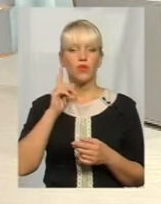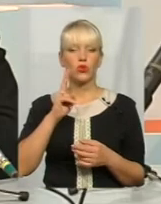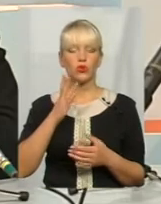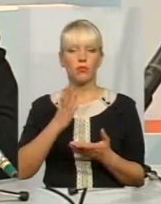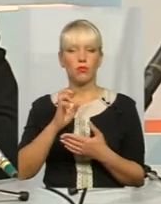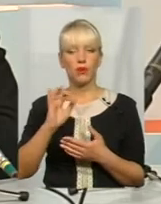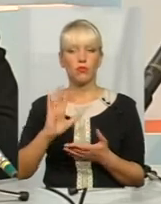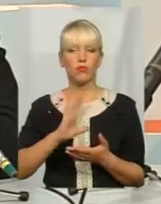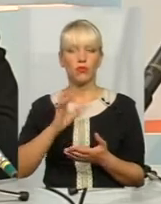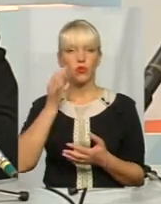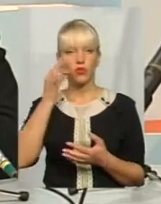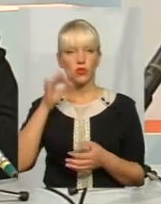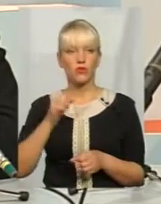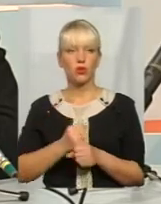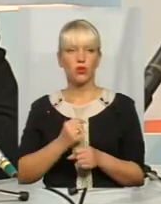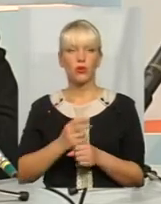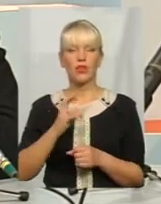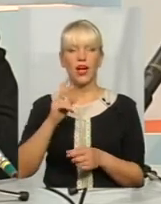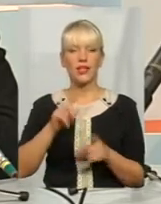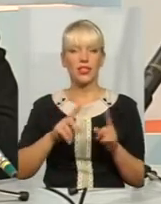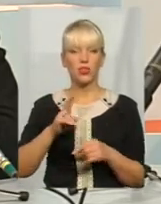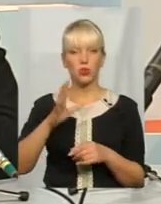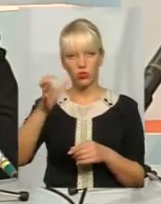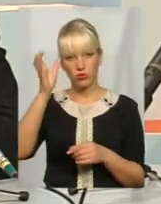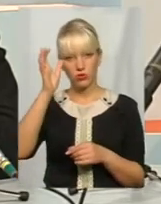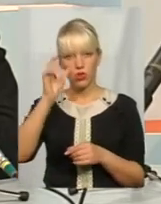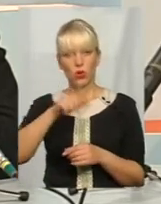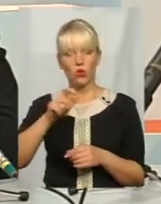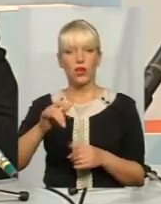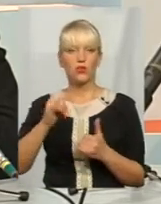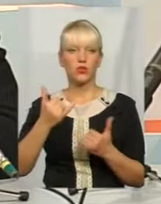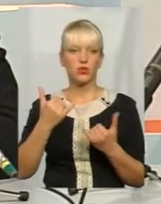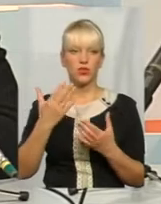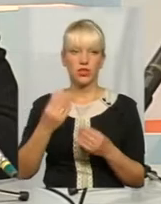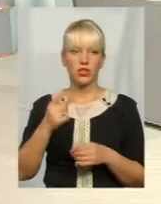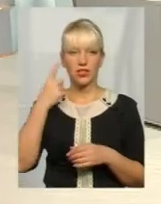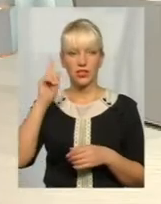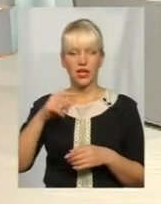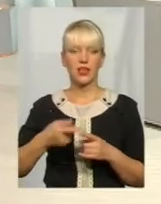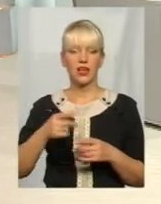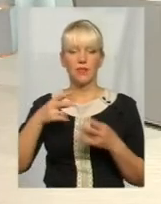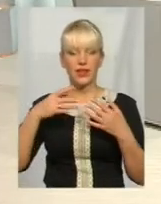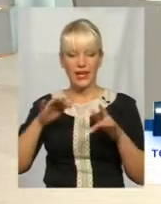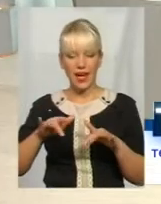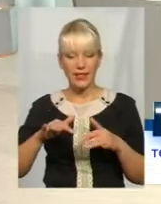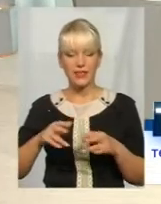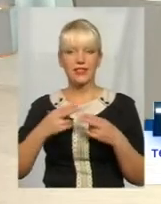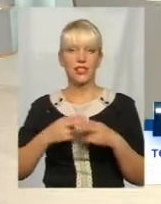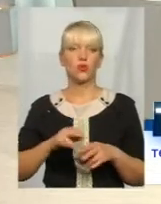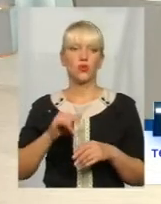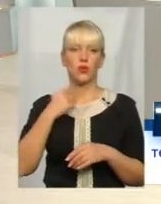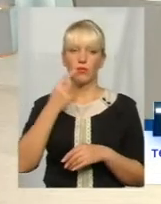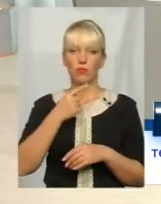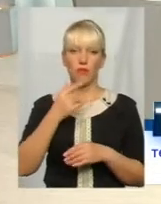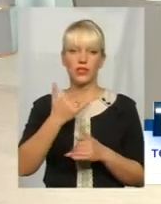досвід роботи, а дехто хочуть і досвідчених людей, які на сьогоднішній день знають і IT-технології, і мову. Зараз